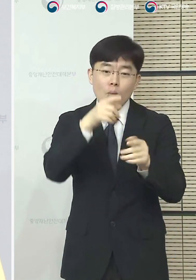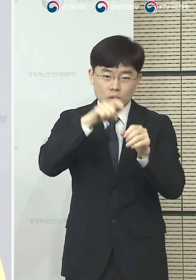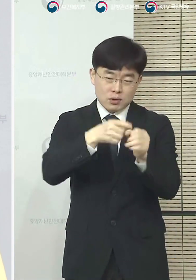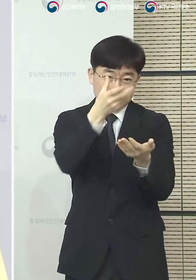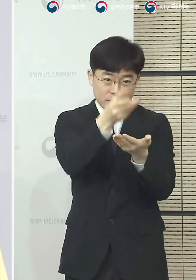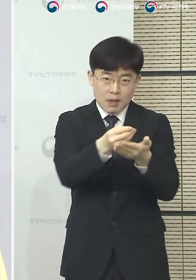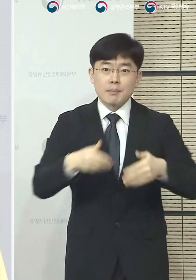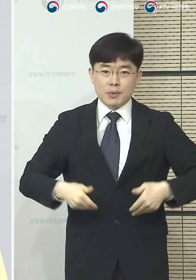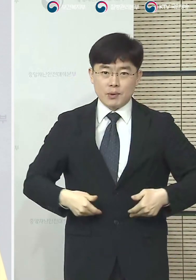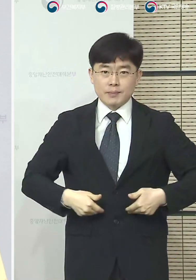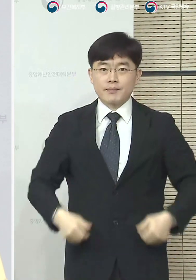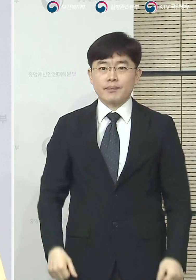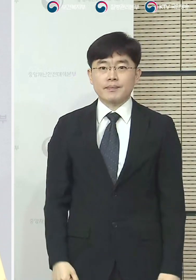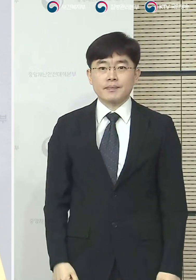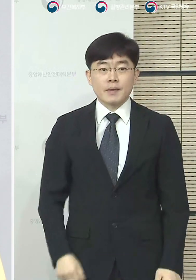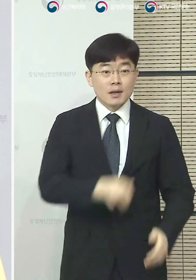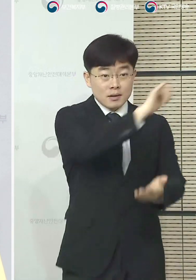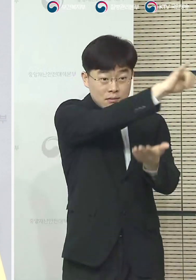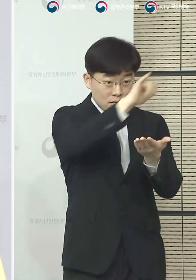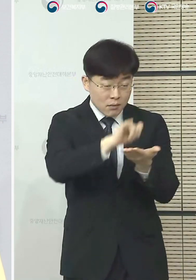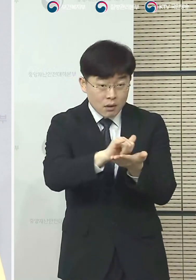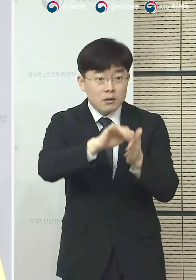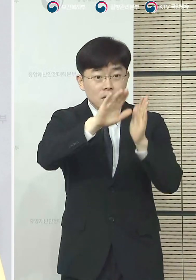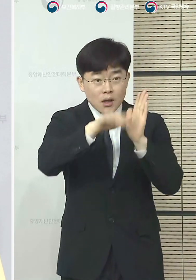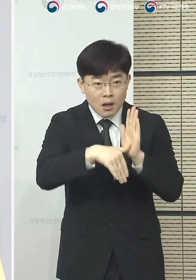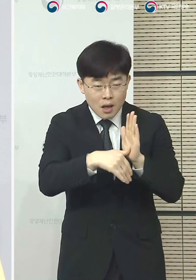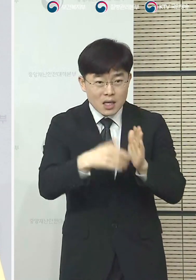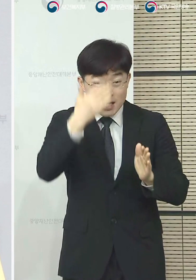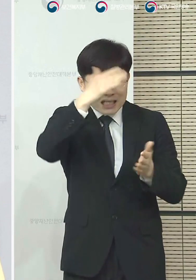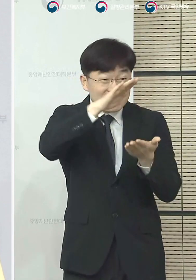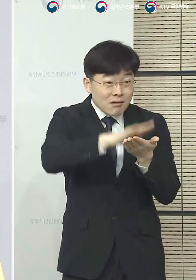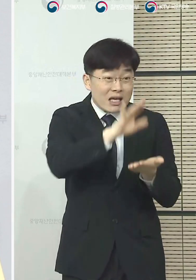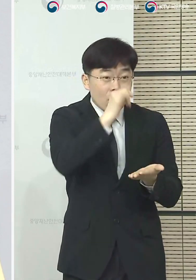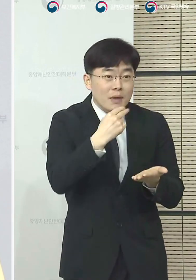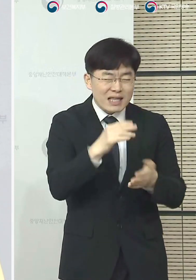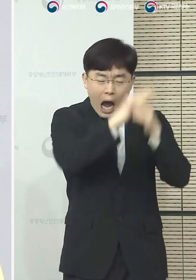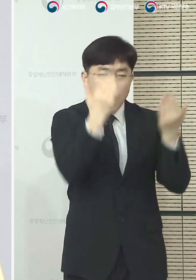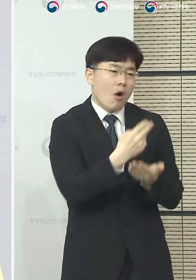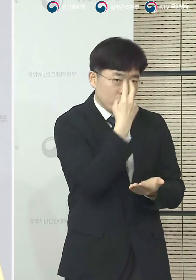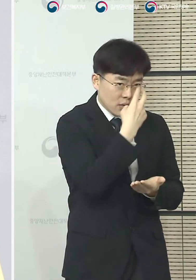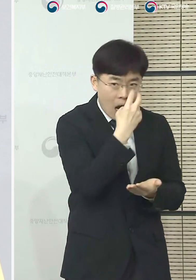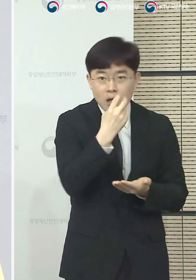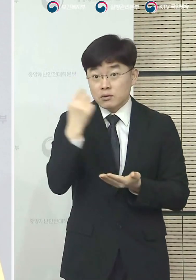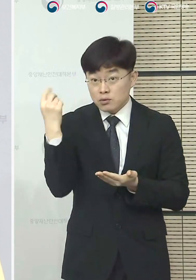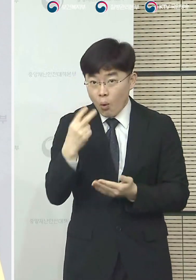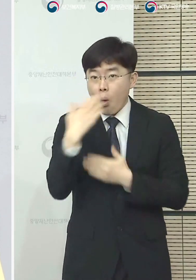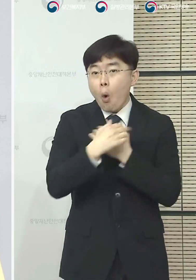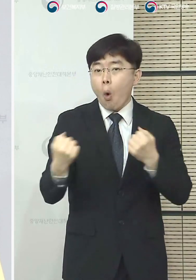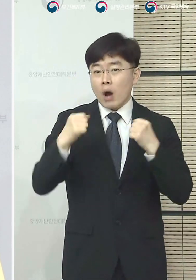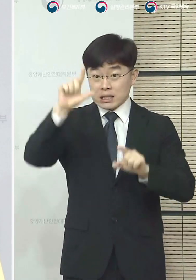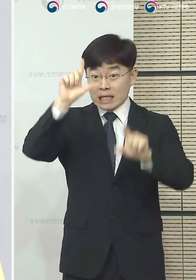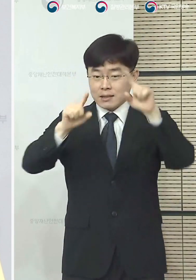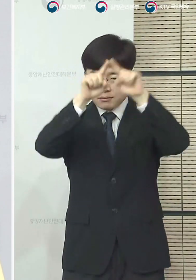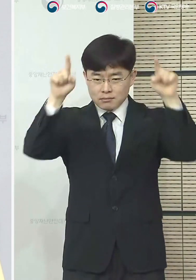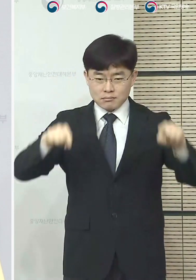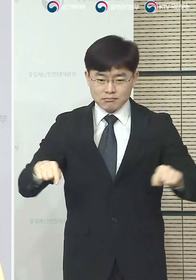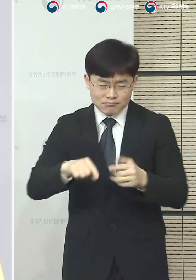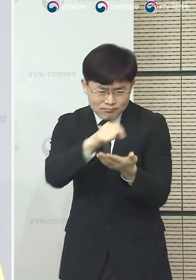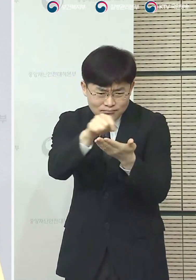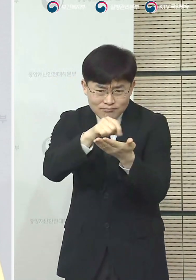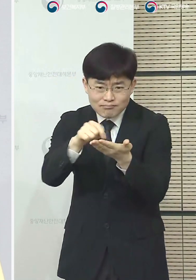모든 입국자에 대하여 발열 여부를 체크하고 건강상태 질문서에 근거한